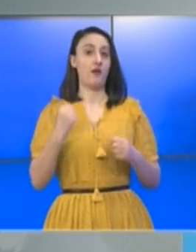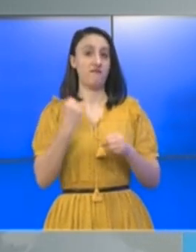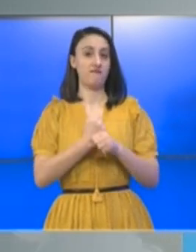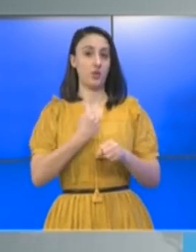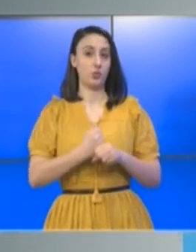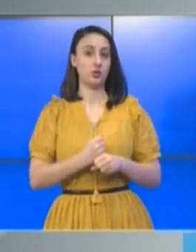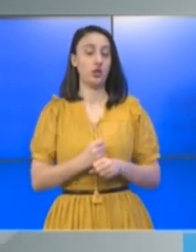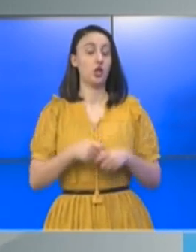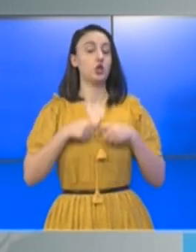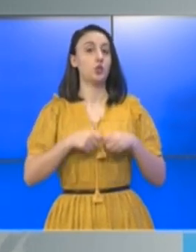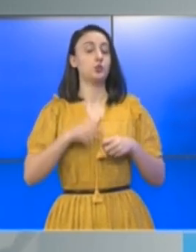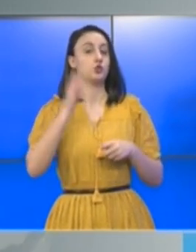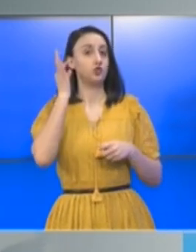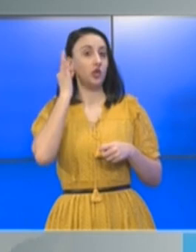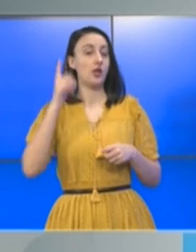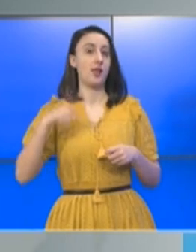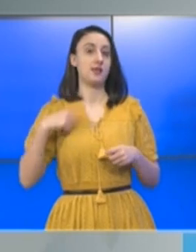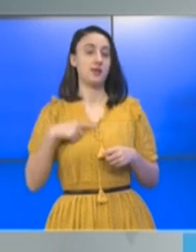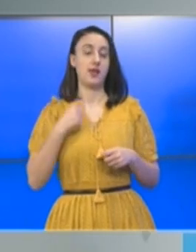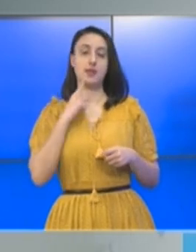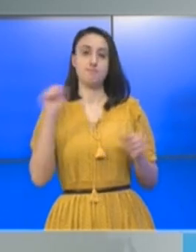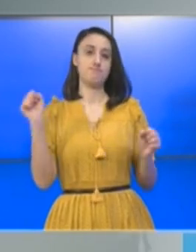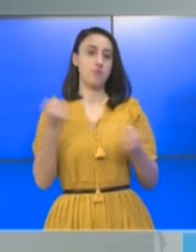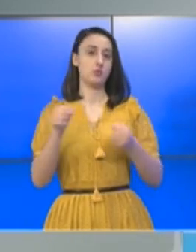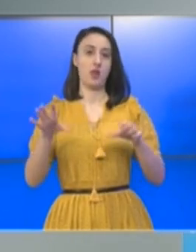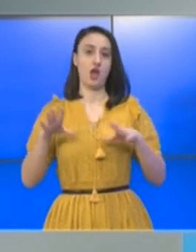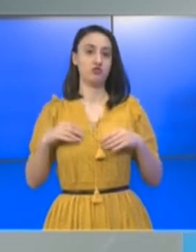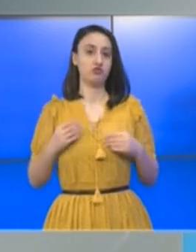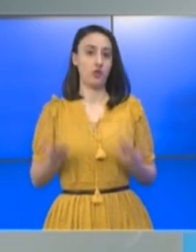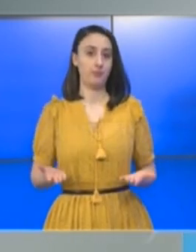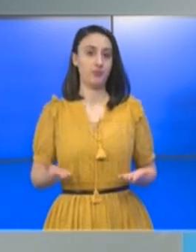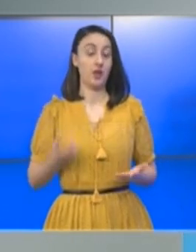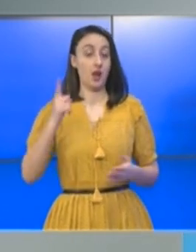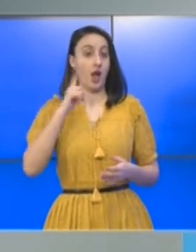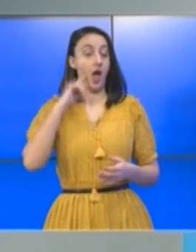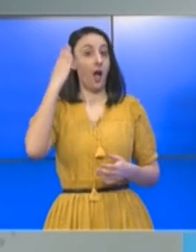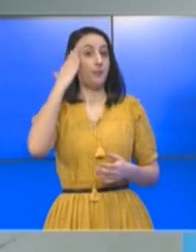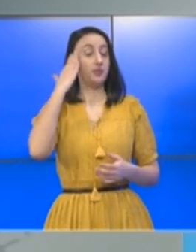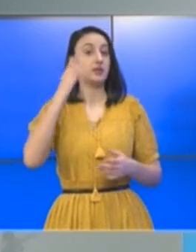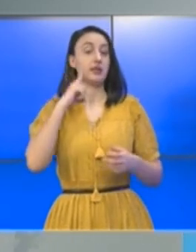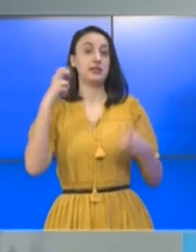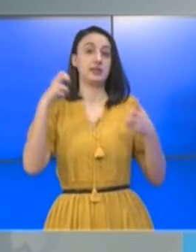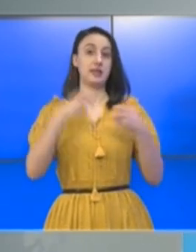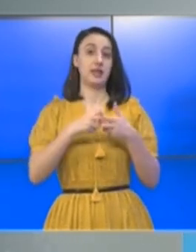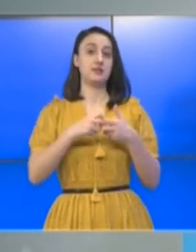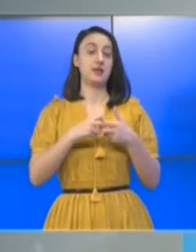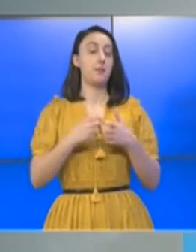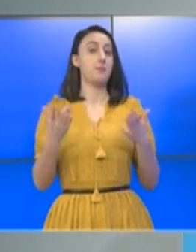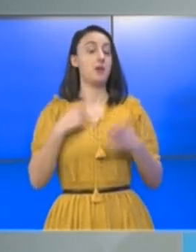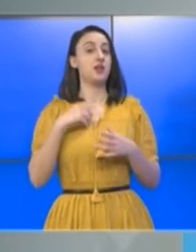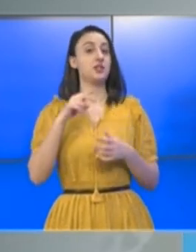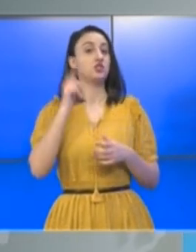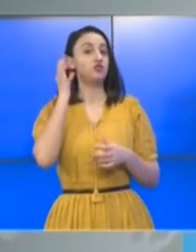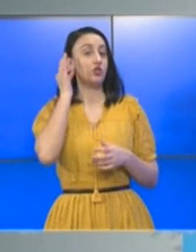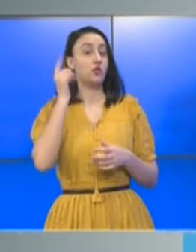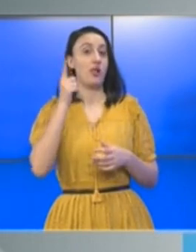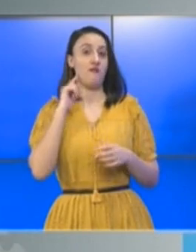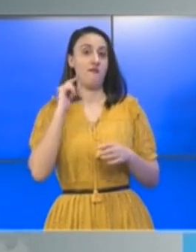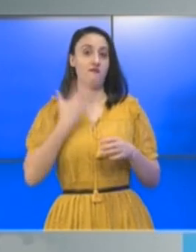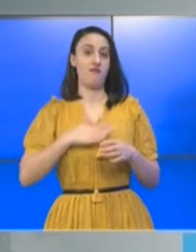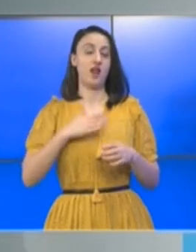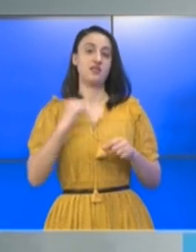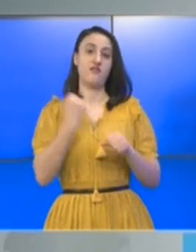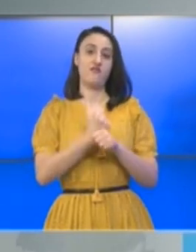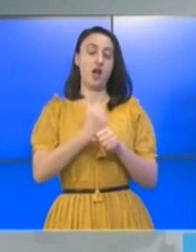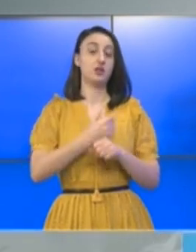făcut domnul Cerceri este de neacceptat. Ludovic Orban a amintit și de testele în masă pe care străinul Cerceri ar fi